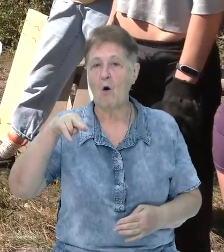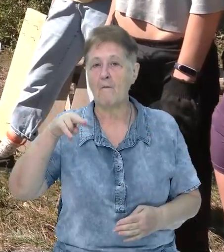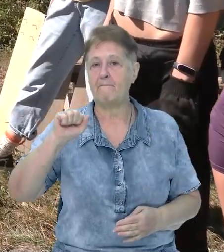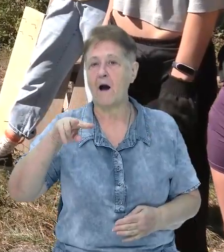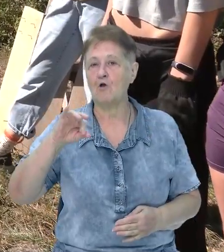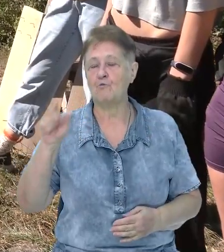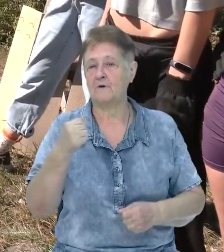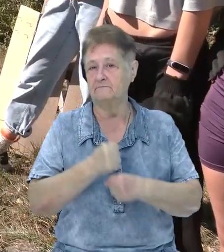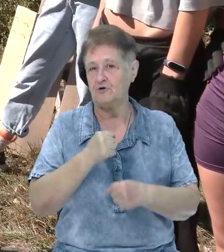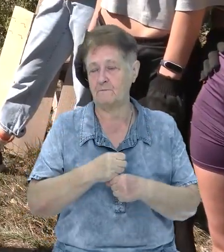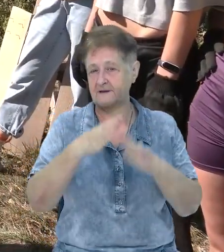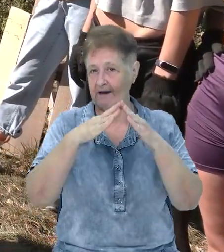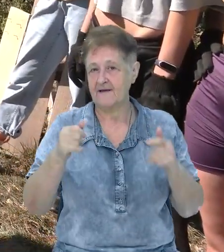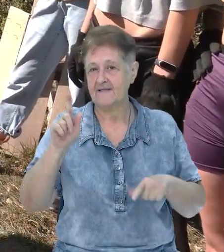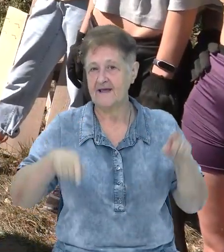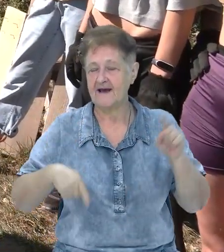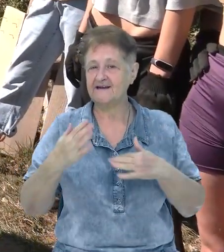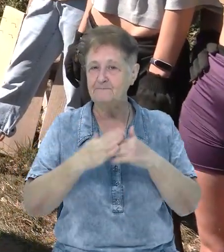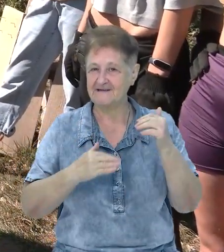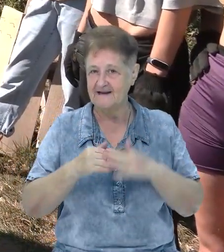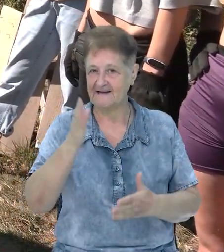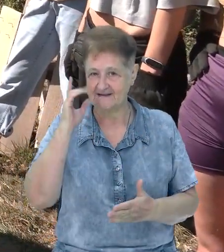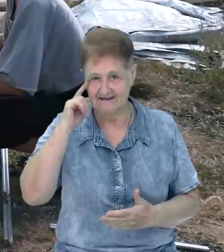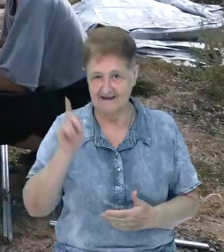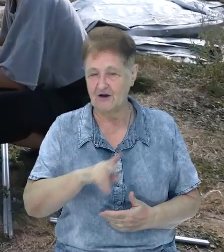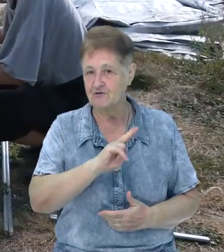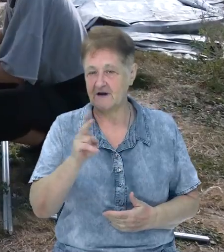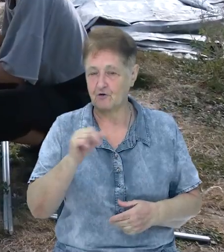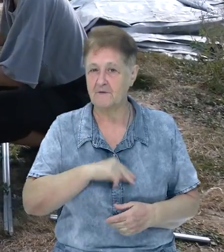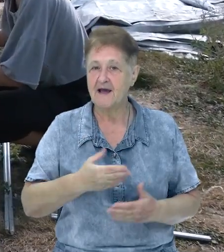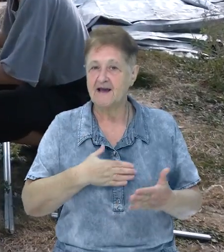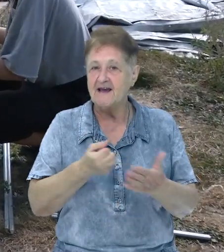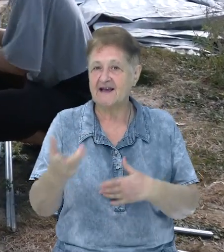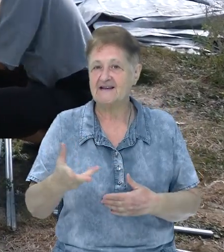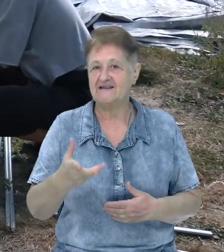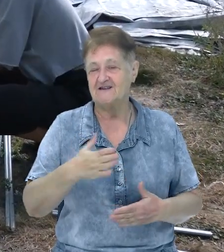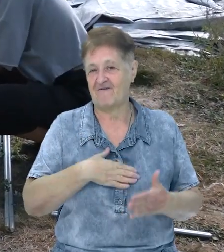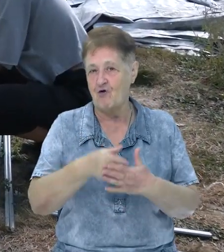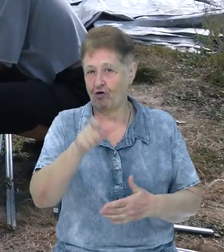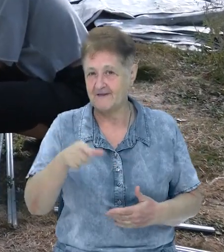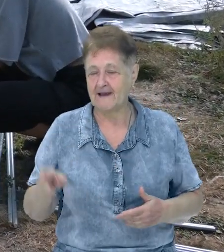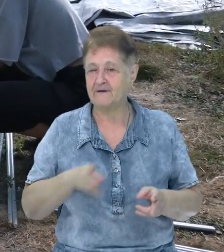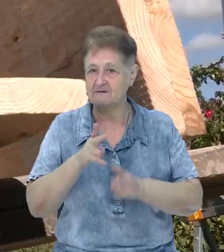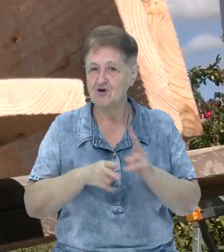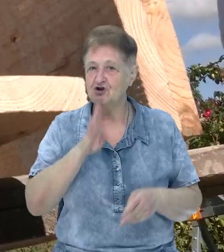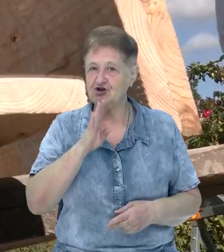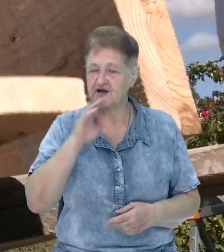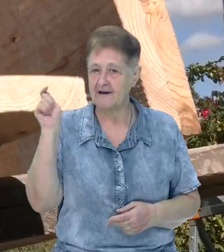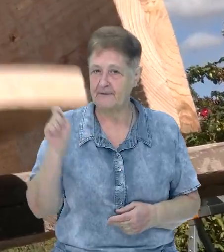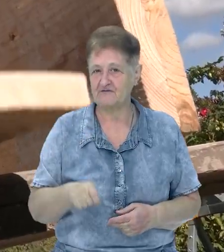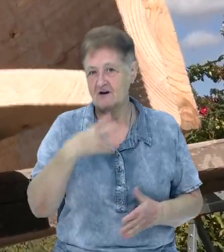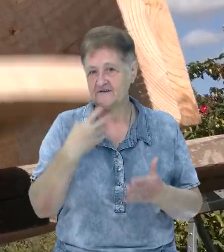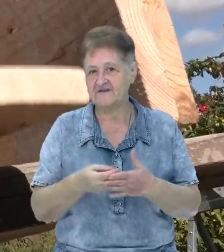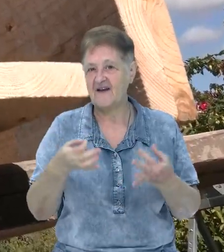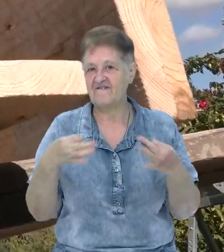Вже є у нас деякі підготовлені спеціалісти, які це знають, як робити. Кількість волонтерок щоразу змінюється. Жінки приїжджають у Лукашівку